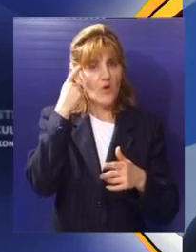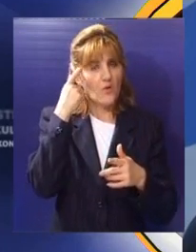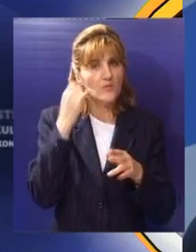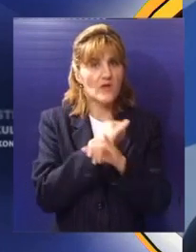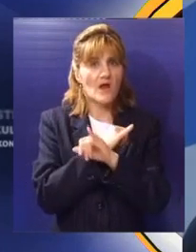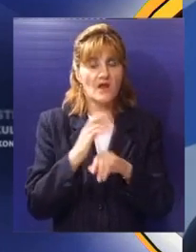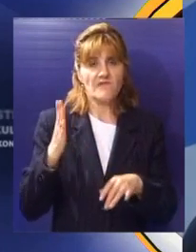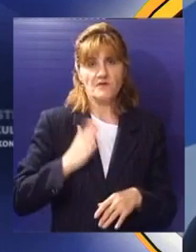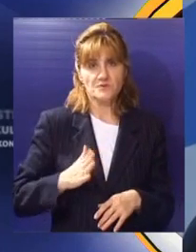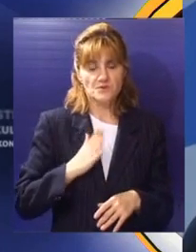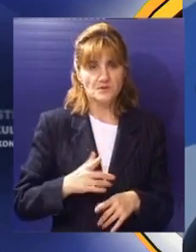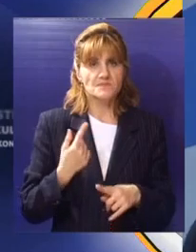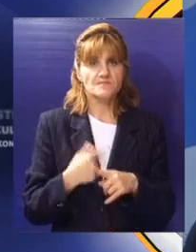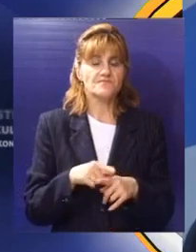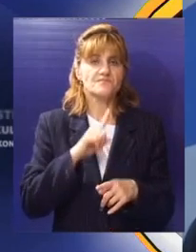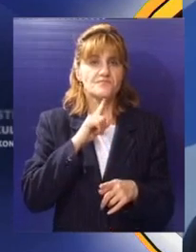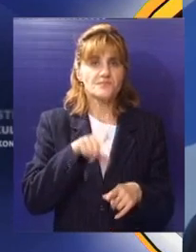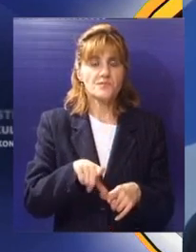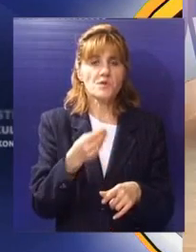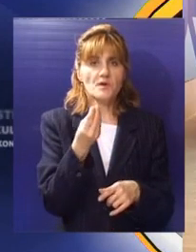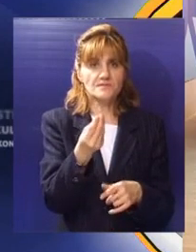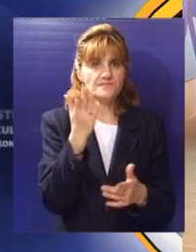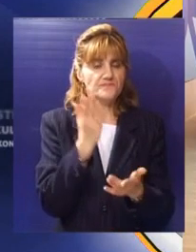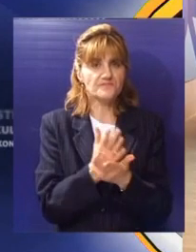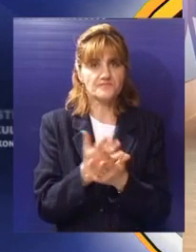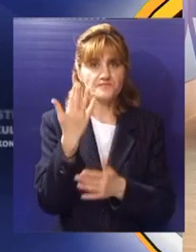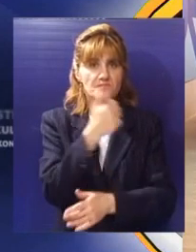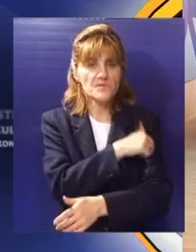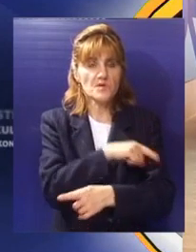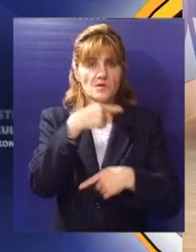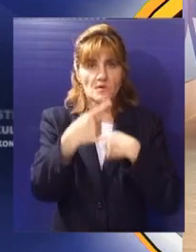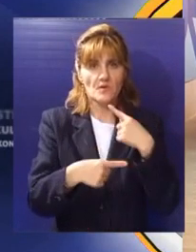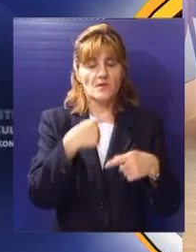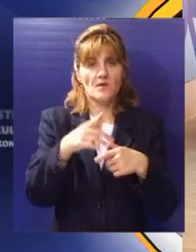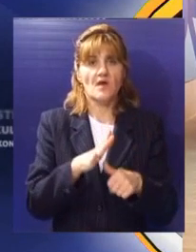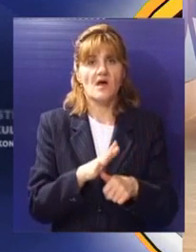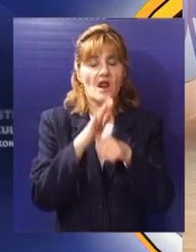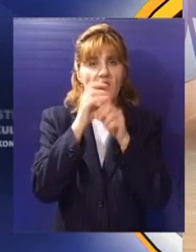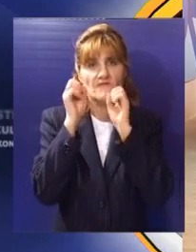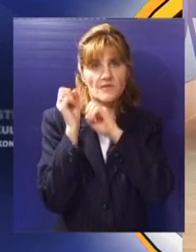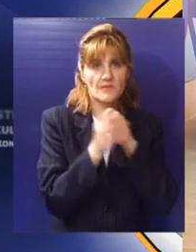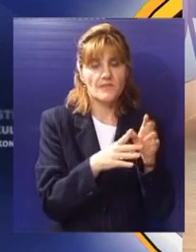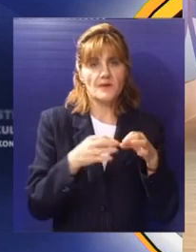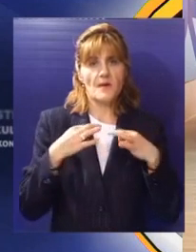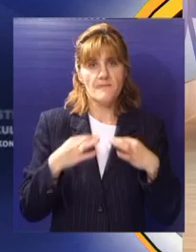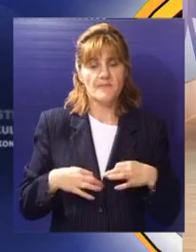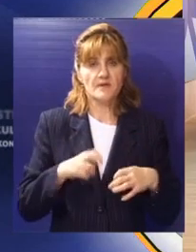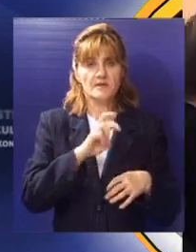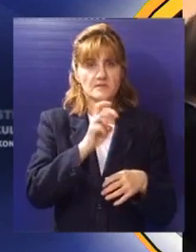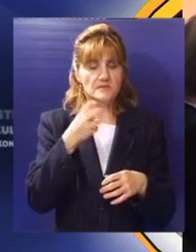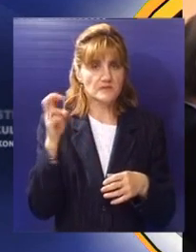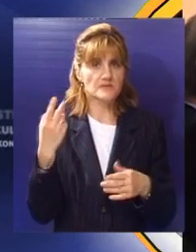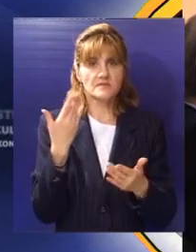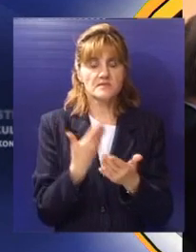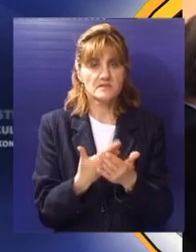kapitala i u svemoći vlasti. Svemoć vlasti koja je u Srbiji decenijama unazad bila smenjiva isključivo nasilnim van parlamentarnim putem